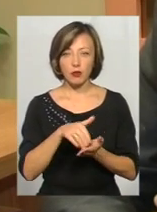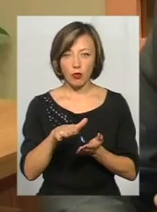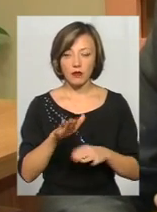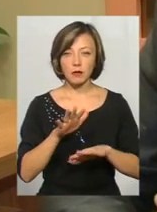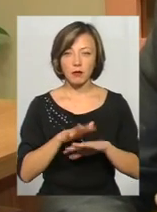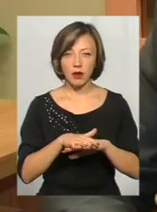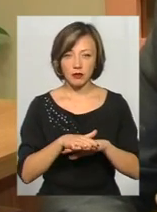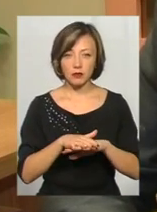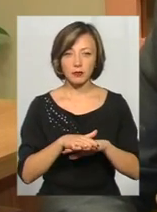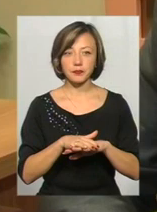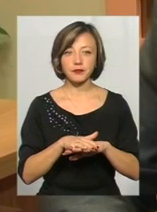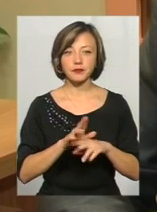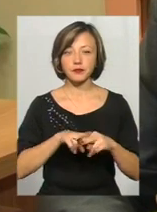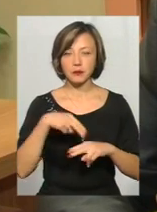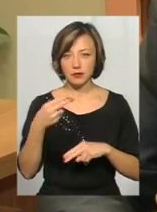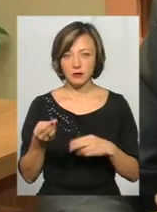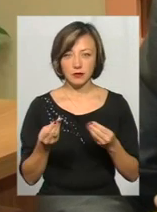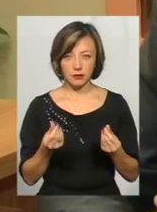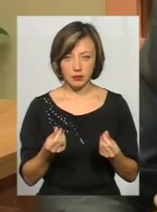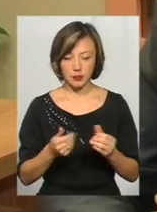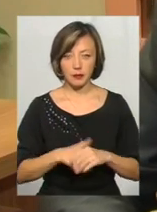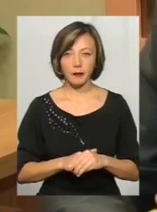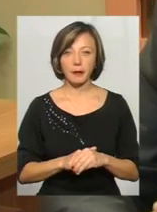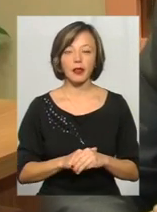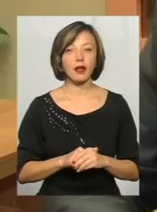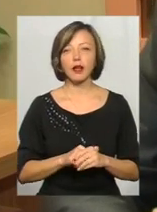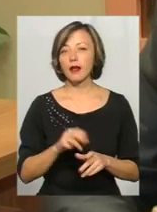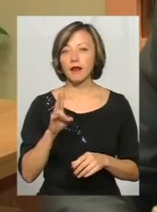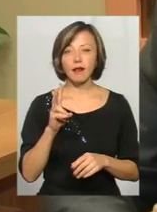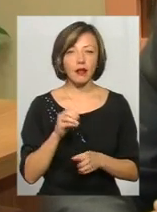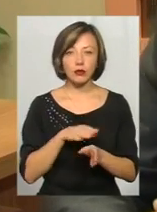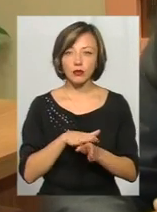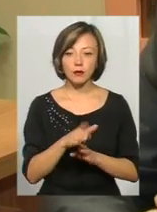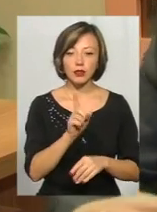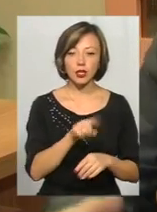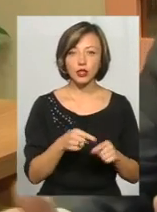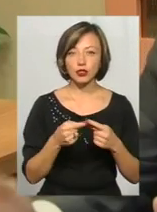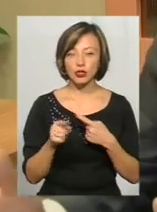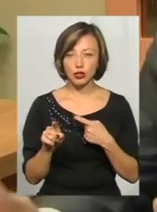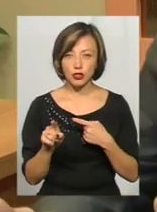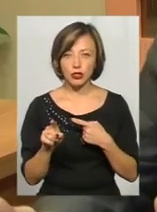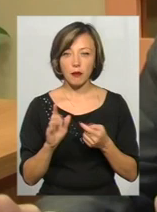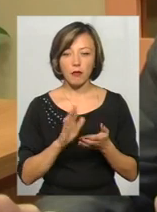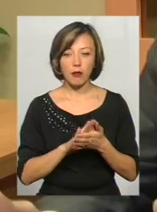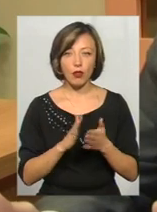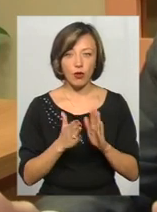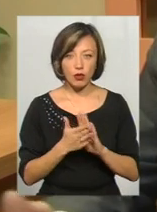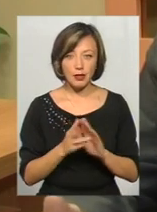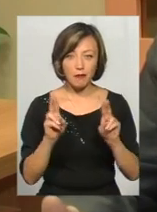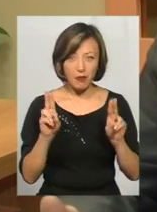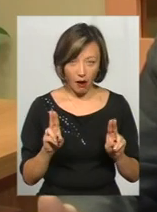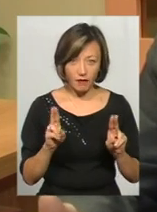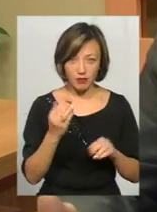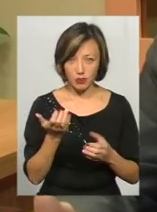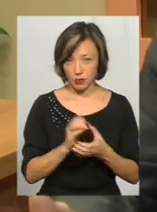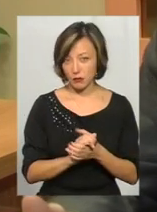банку, в тому числі, в уповеренні коштів. Що недотримання тих чи інших там положень, правил, ви ж